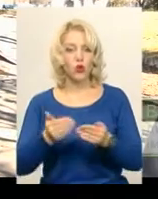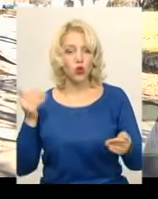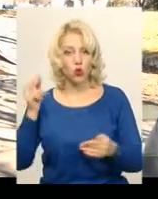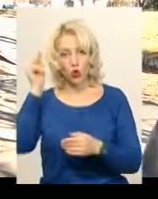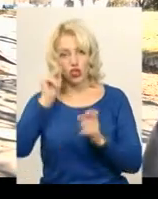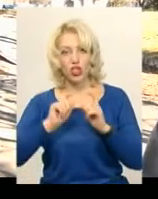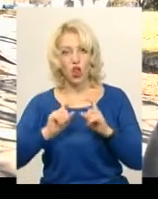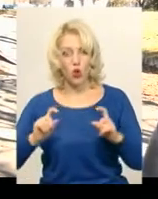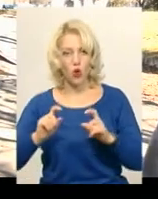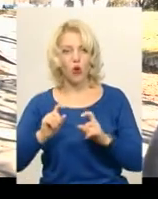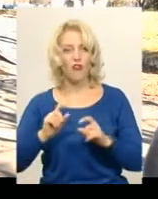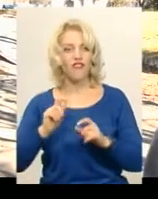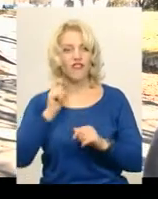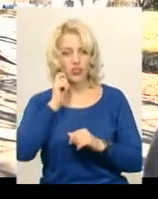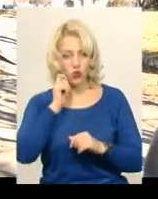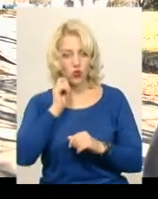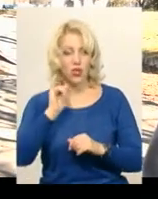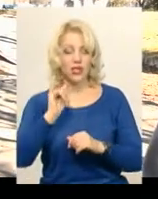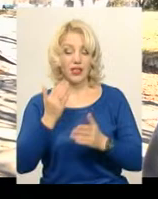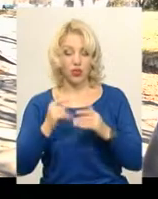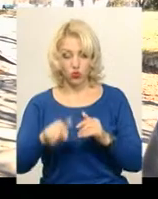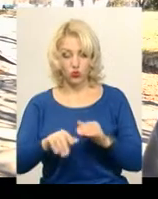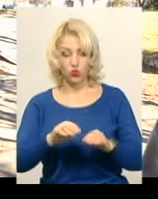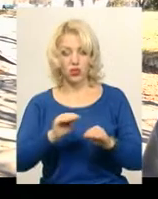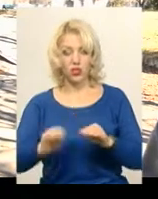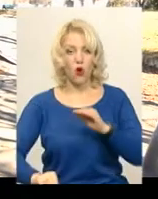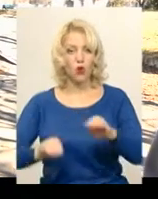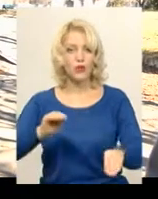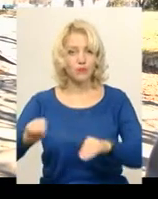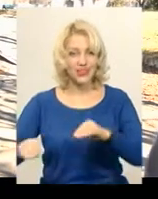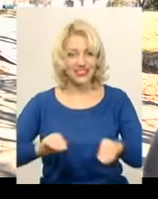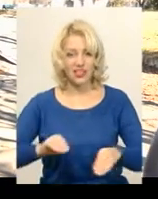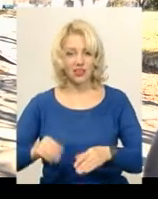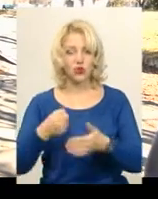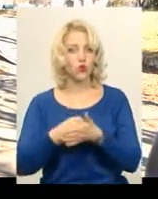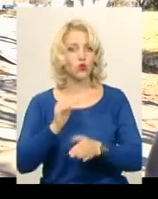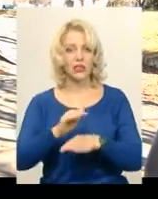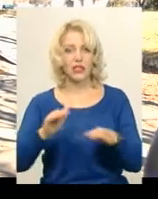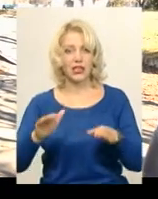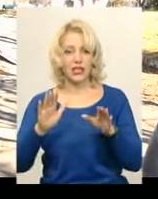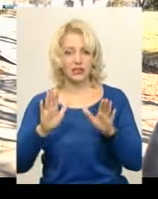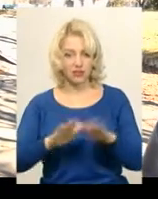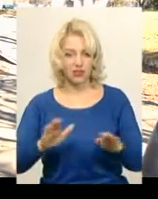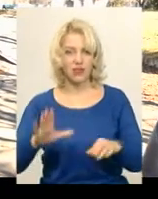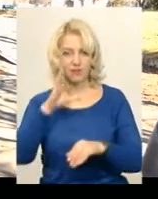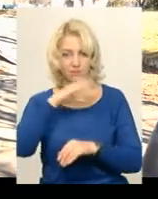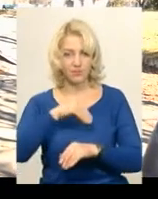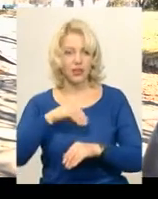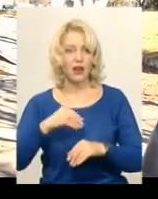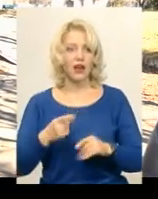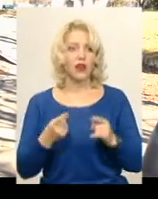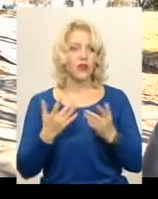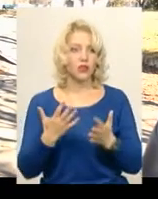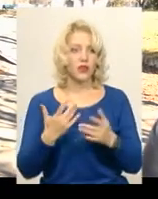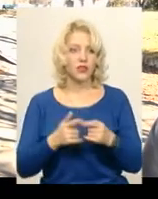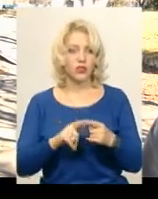Якщо вони тут навіть і розмістяться, то на 87 дітей чи до 100 дітей в нас приміщення достатньо, так як школа